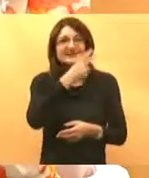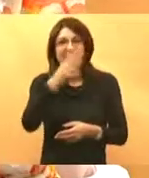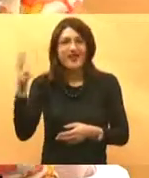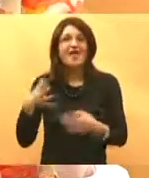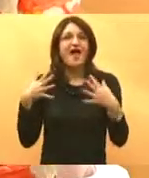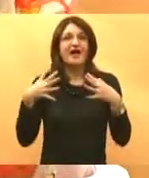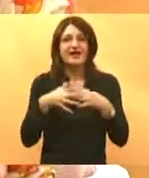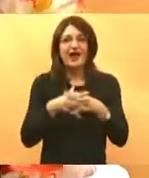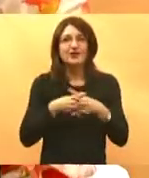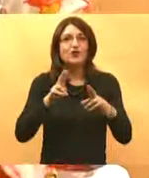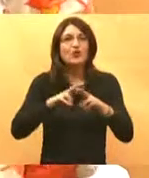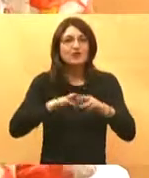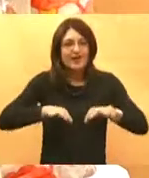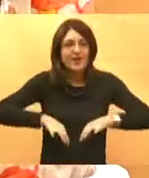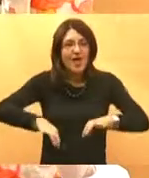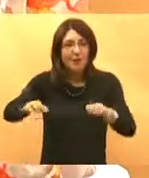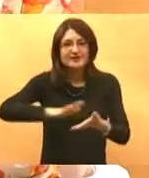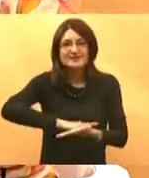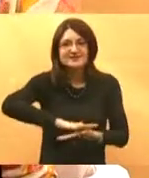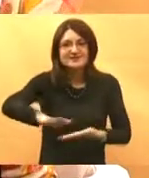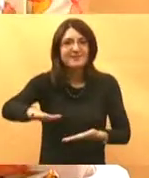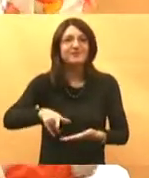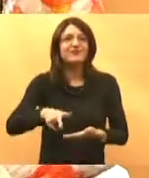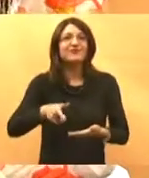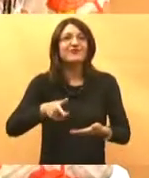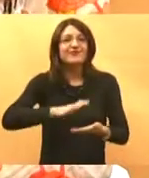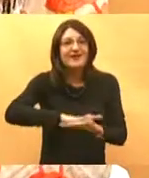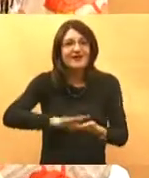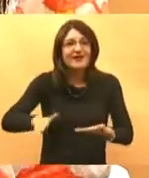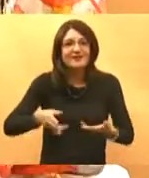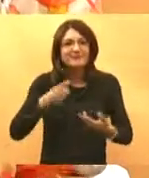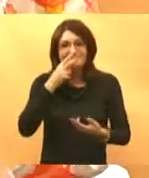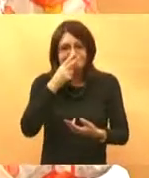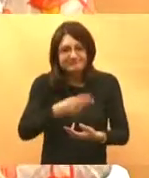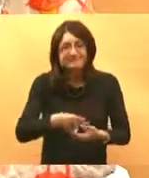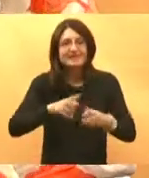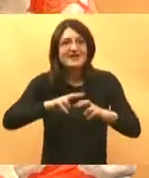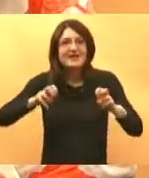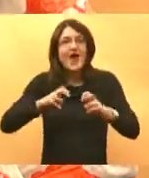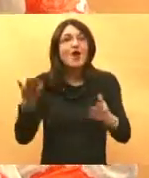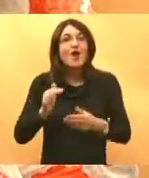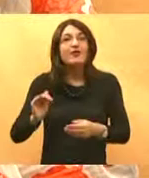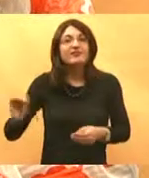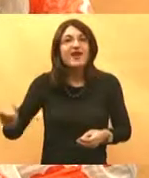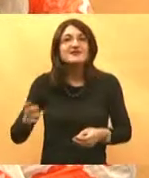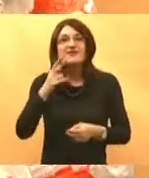izgleda grad. Mogli bi to, to će na asfaltu biti možda i sve, pa cijele te asfalte analizirati da vidimo kako zbiljno naša djeca